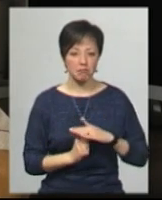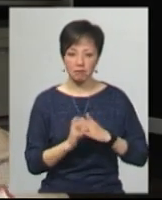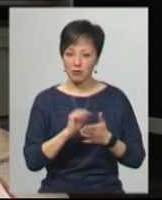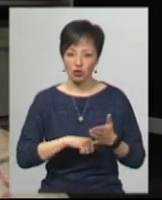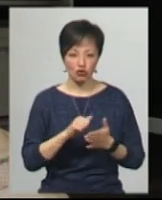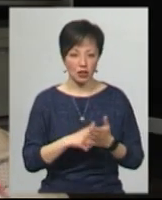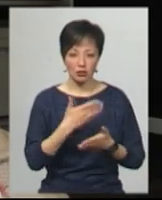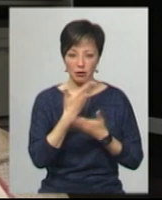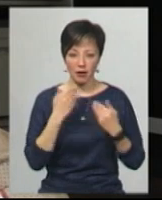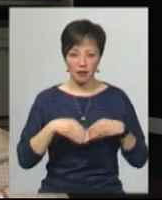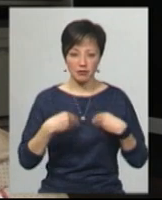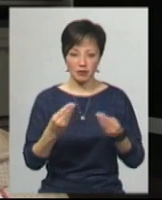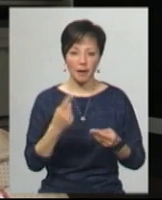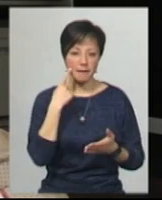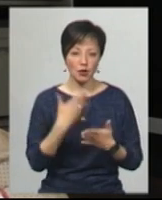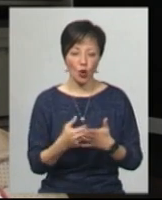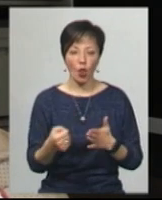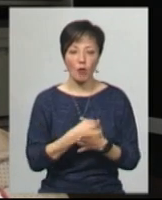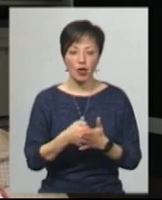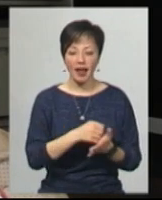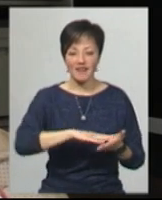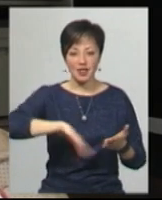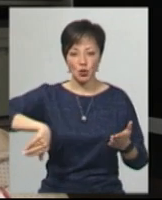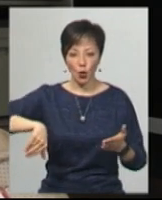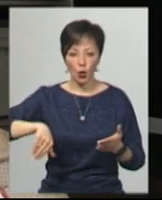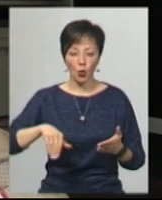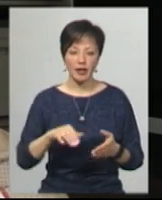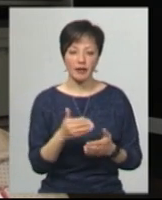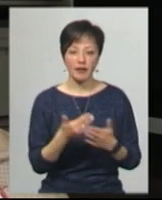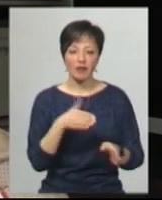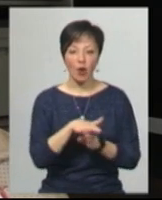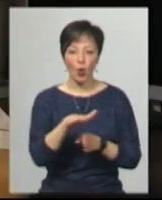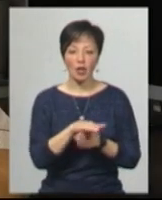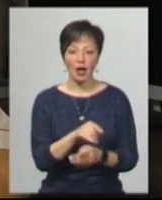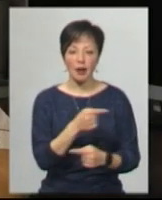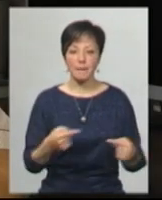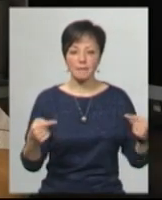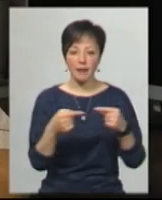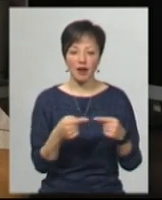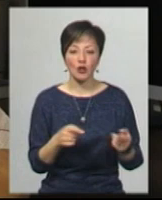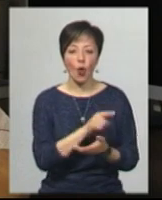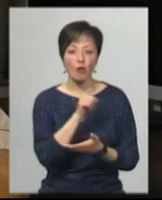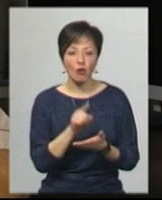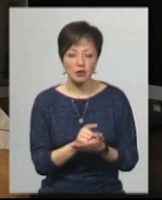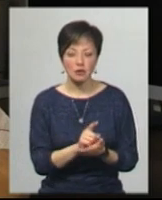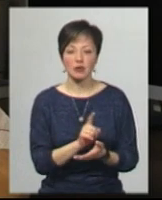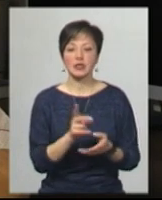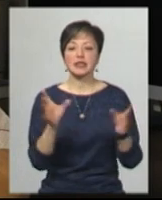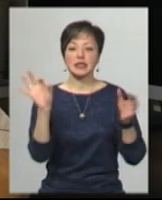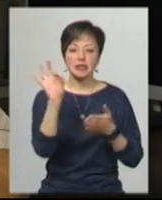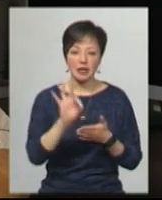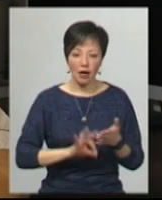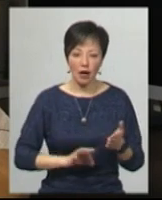підозру. Потім подати клопотання щодо відсторонення його від виконання певних обов'язків. Паралельно повинні були подати